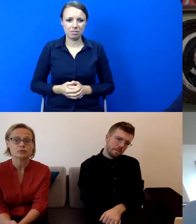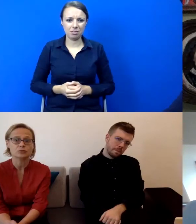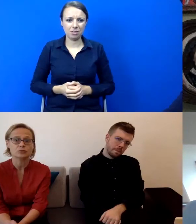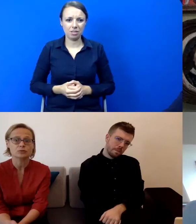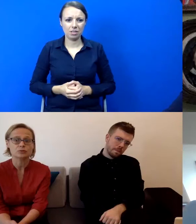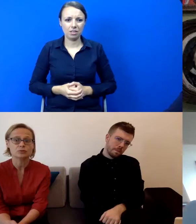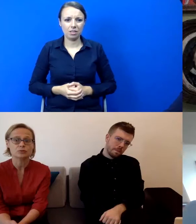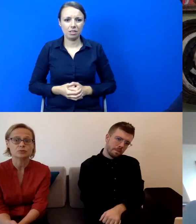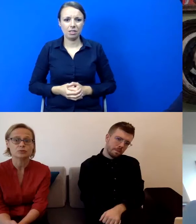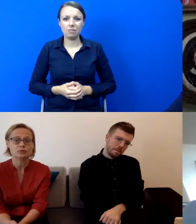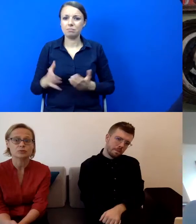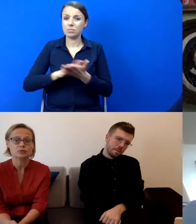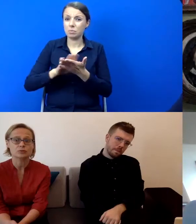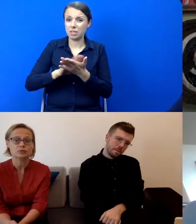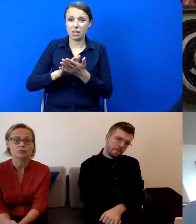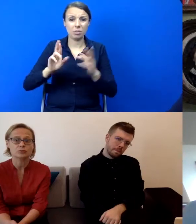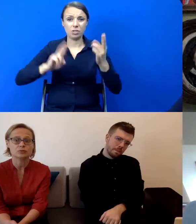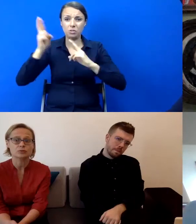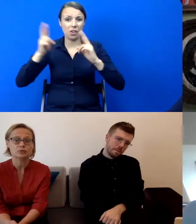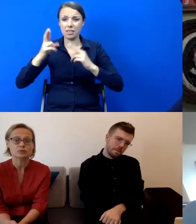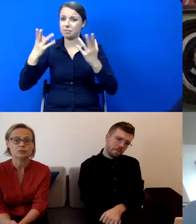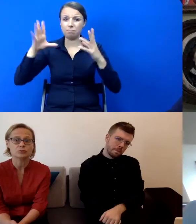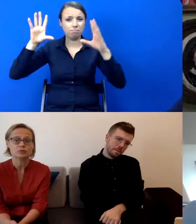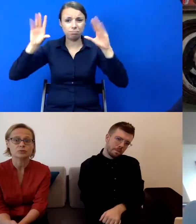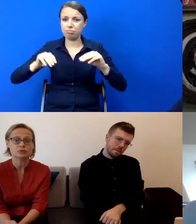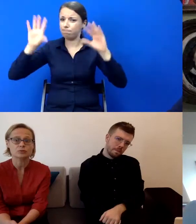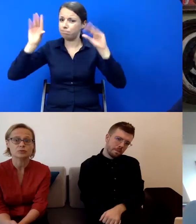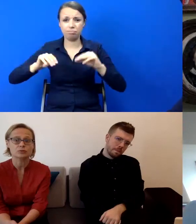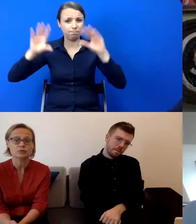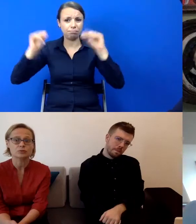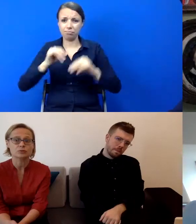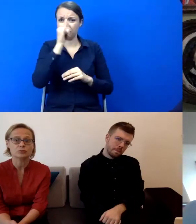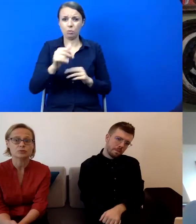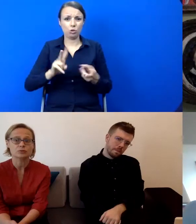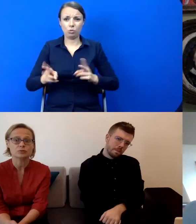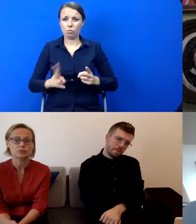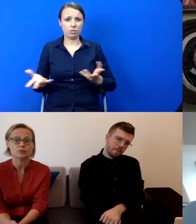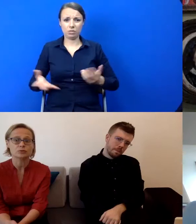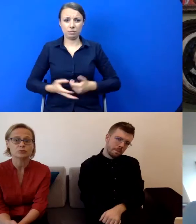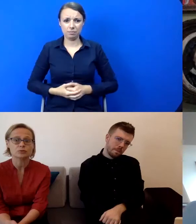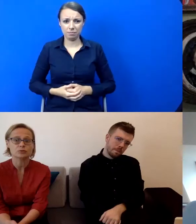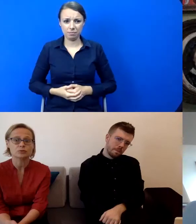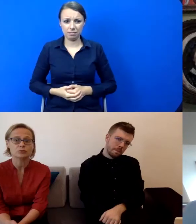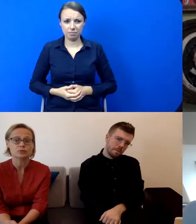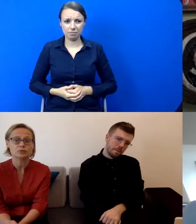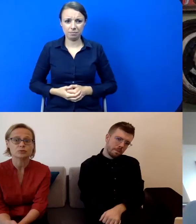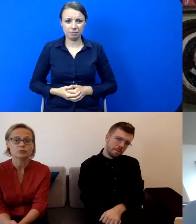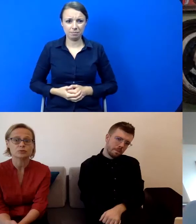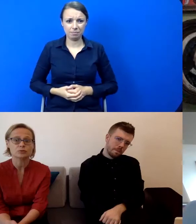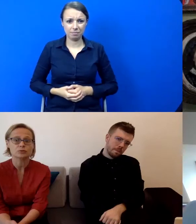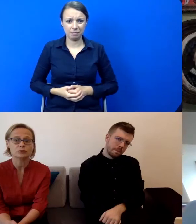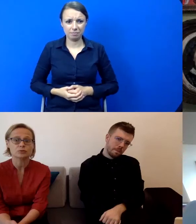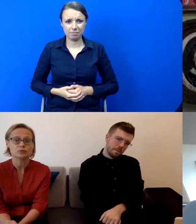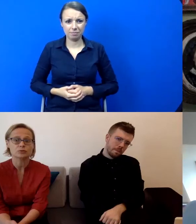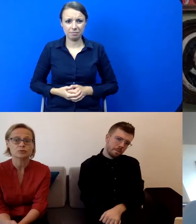Przepraszamy bardzo, troszeczkę rwie dźwięk, nie jesteśmy w stanie pomóc. Zaczęliśmy od 2013